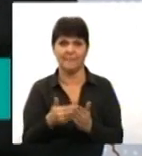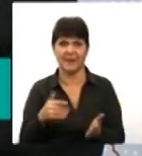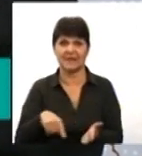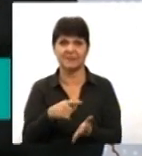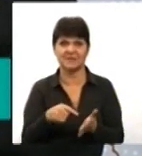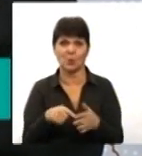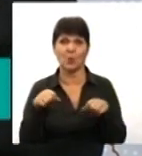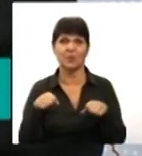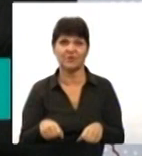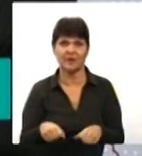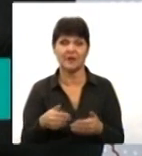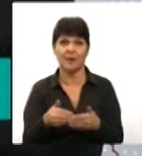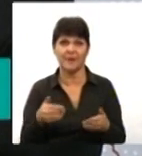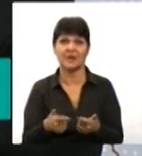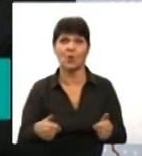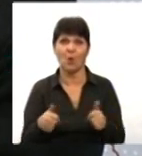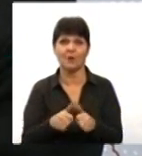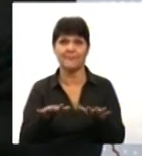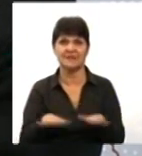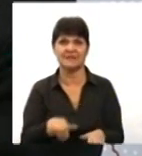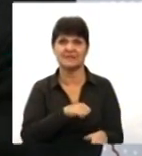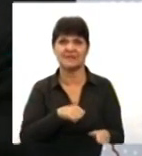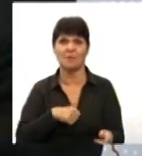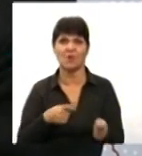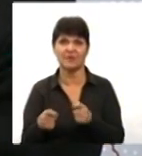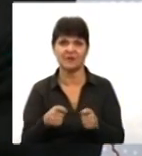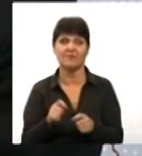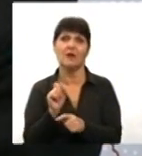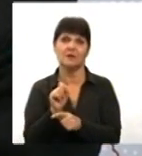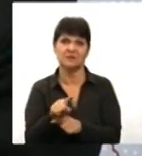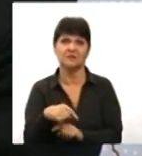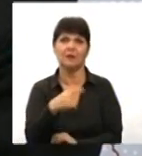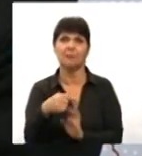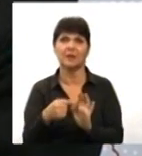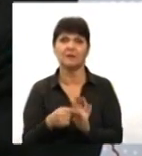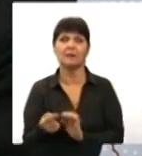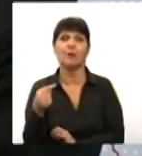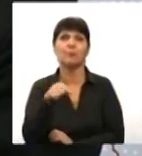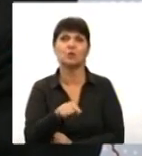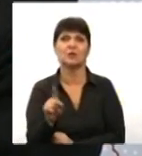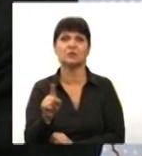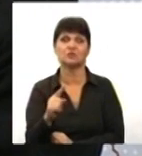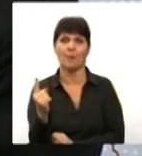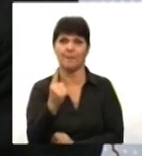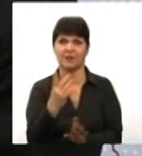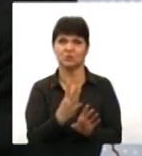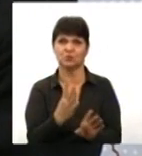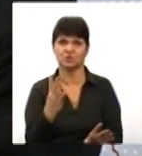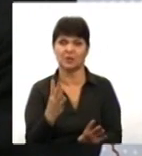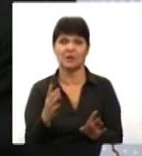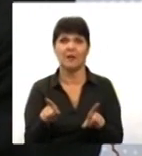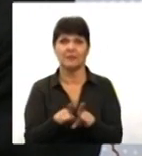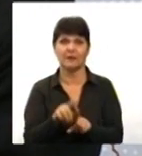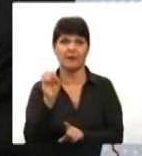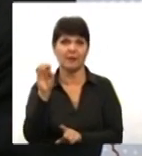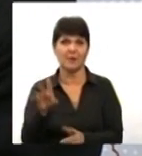перед органами місцевого самоврядування ми ставили питання про те, що в першу чергу такі маячки